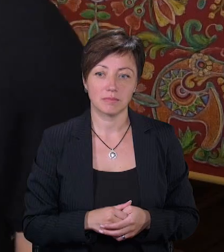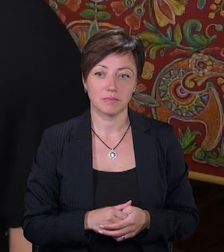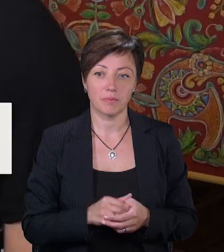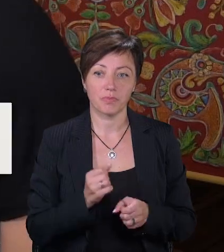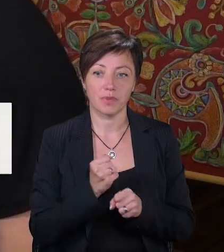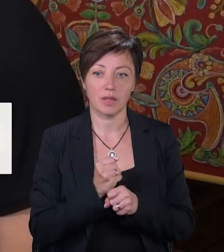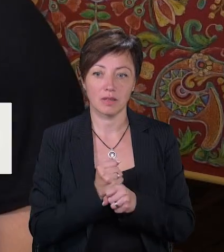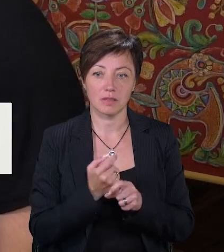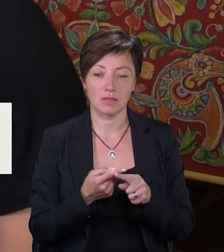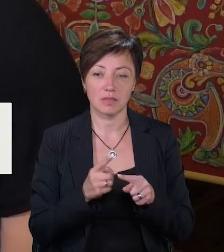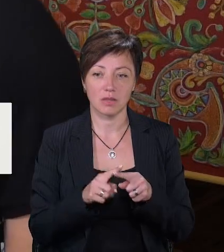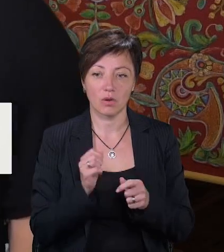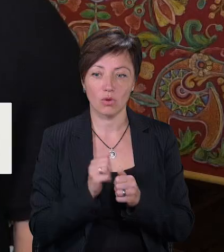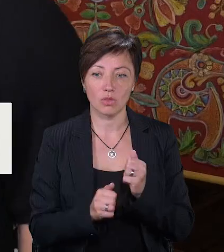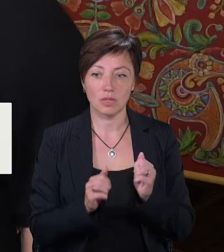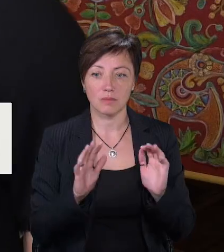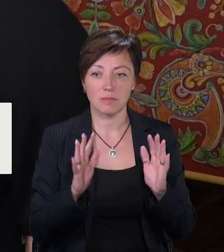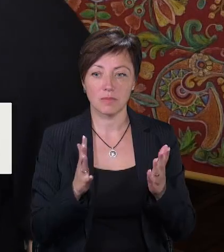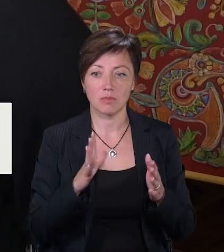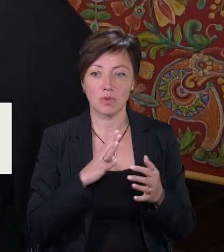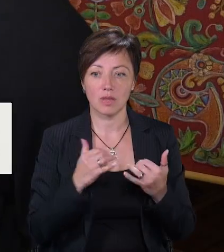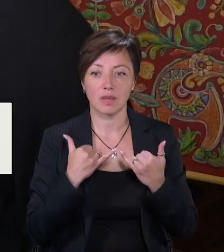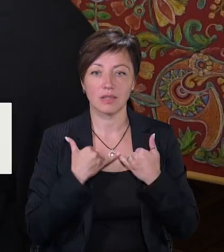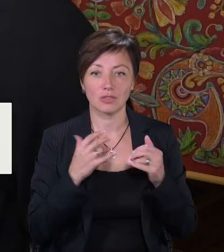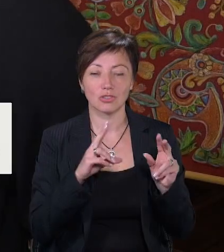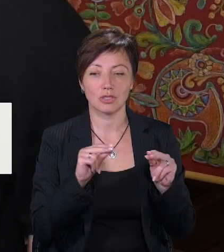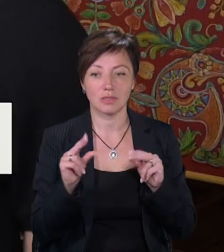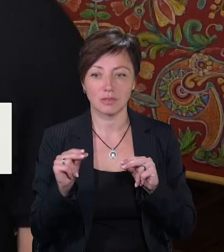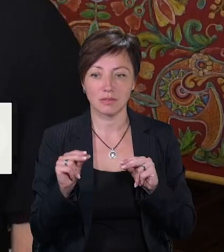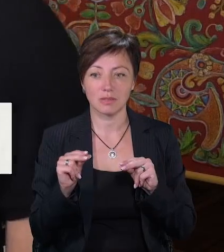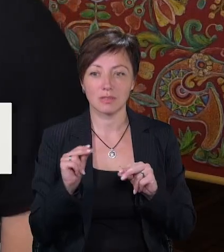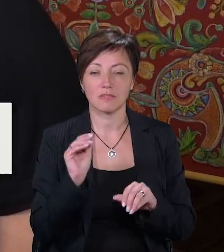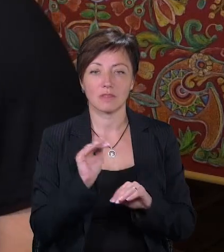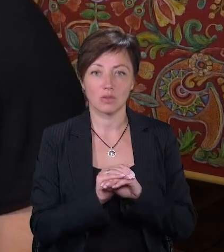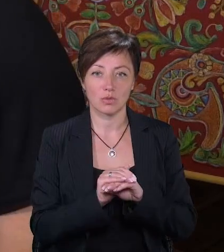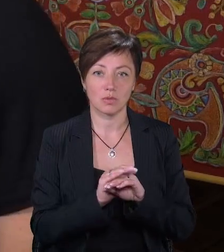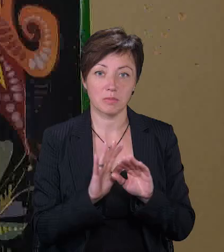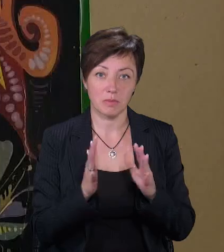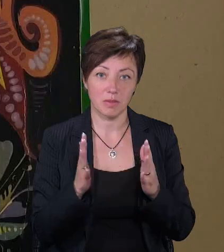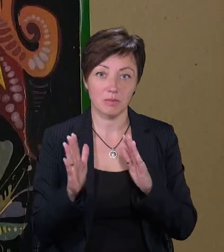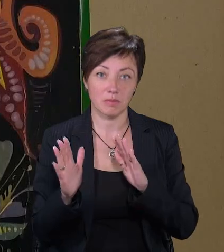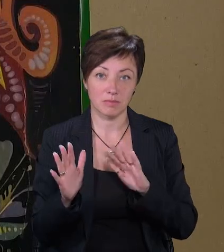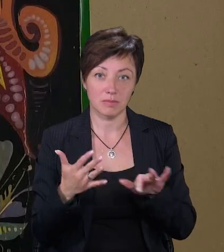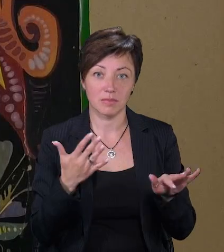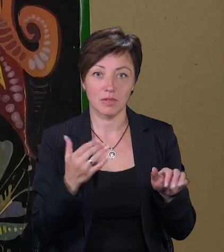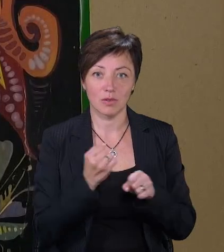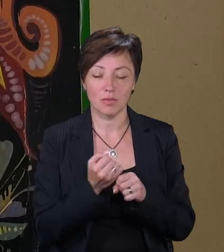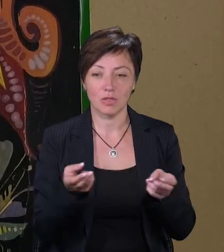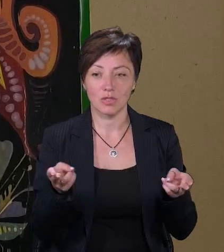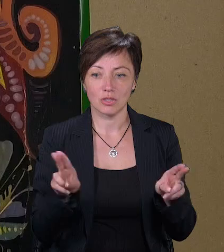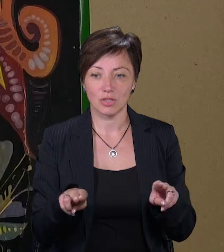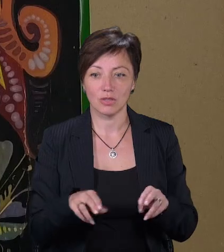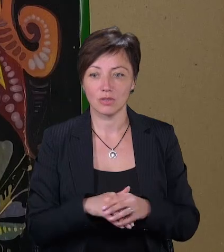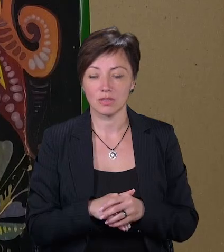Роботи – це кожна мить, яка була для нас щастям. Вона фіксується, мить прийшла, робота лишається.